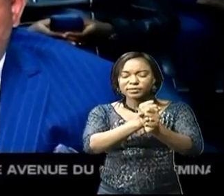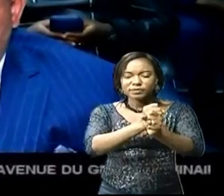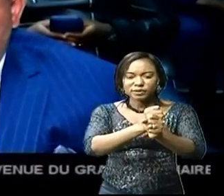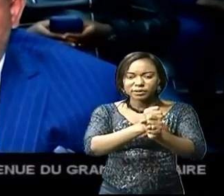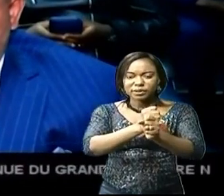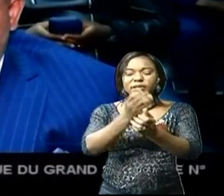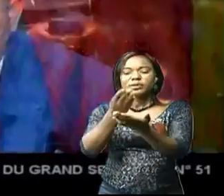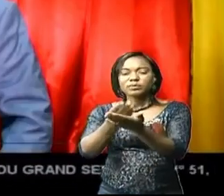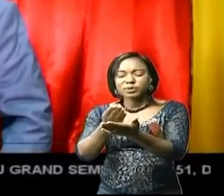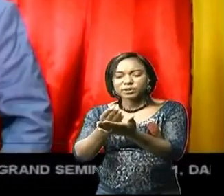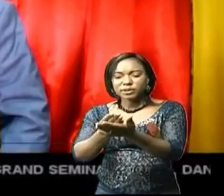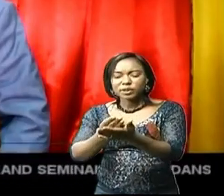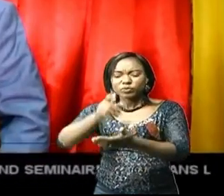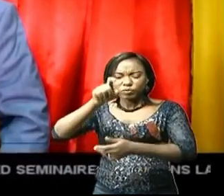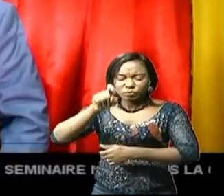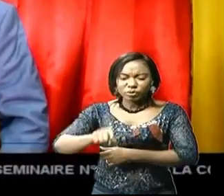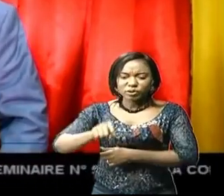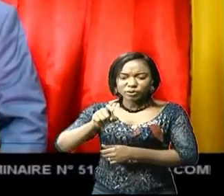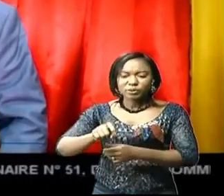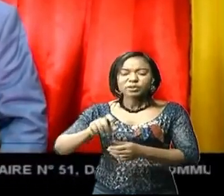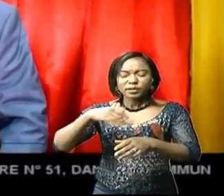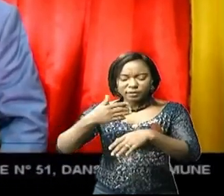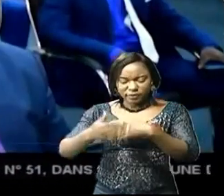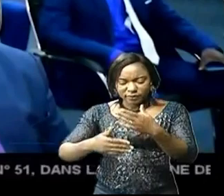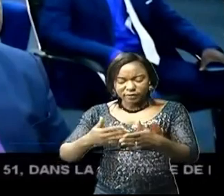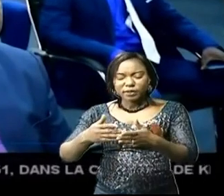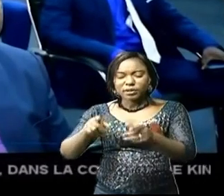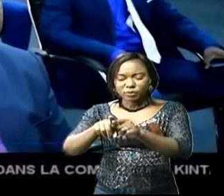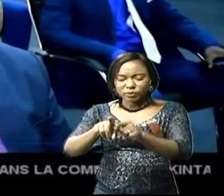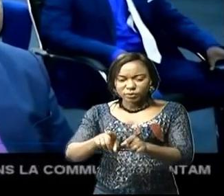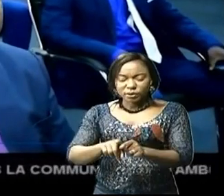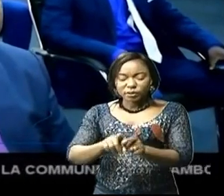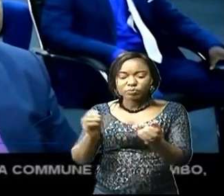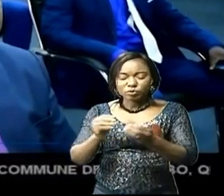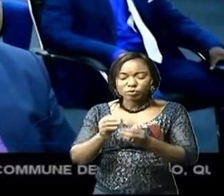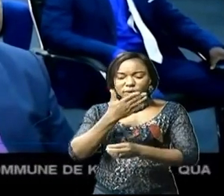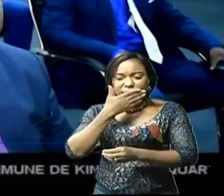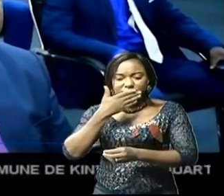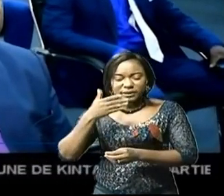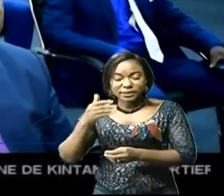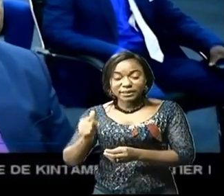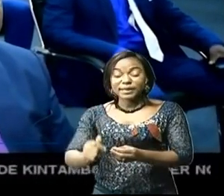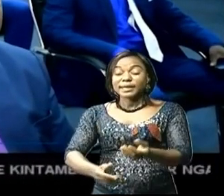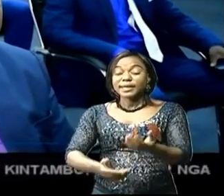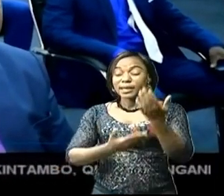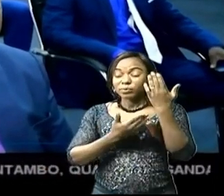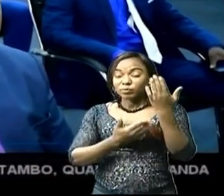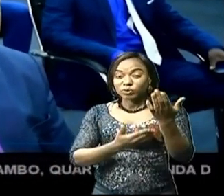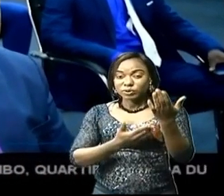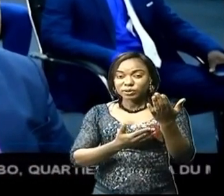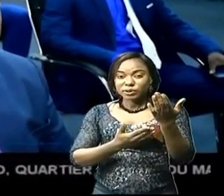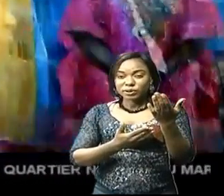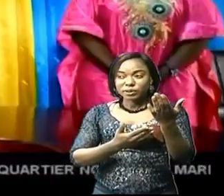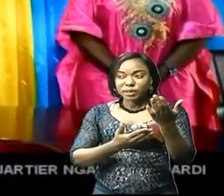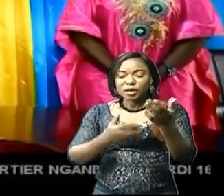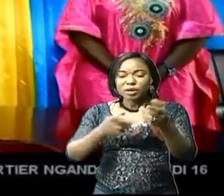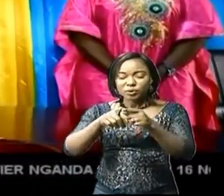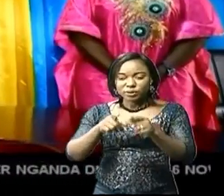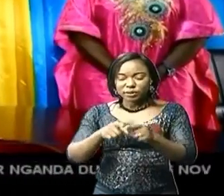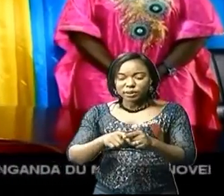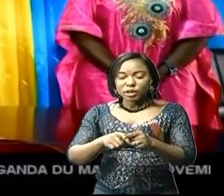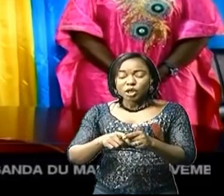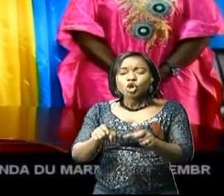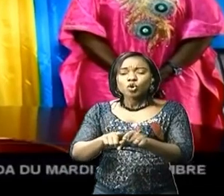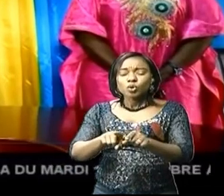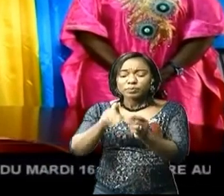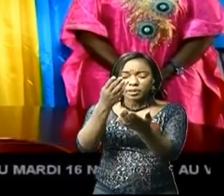devant la nécessité, ça se fera. Parce que la nécessité n'a pas de loi. Et puisque